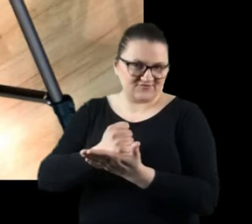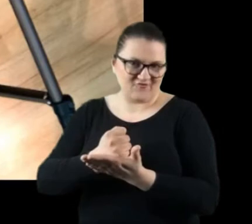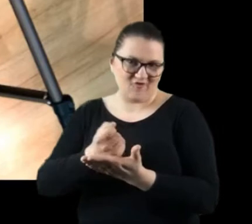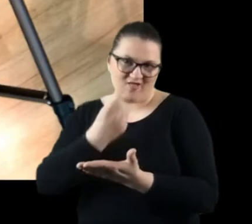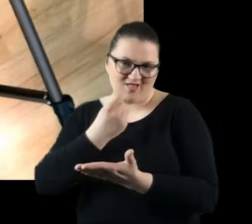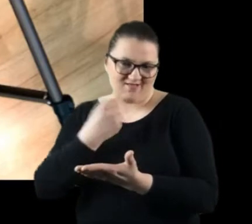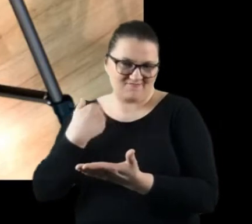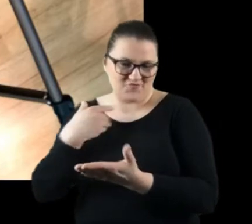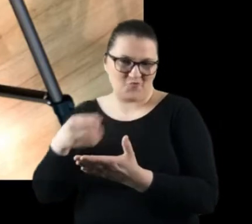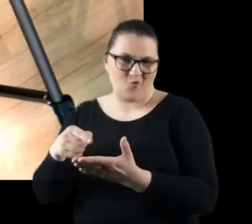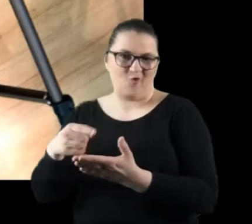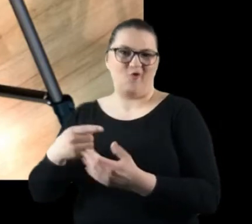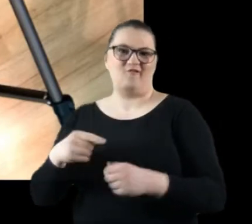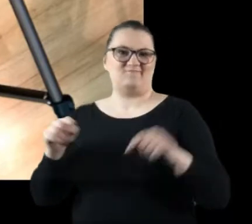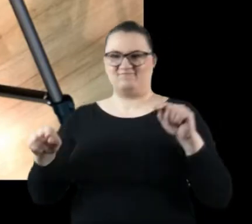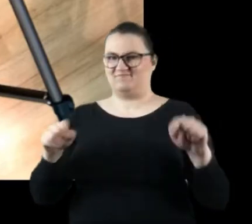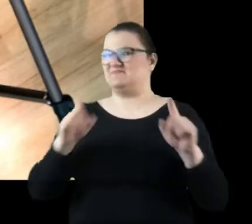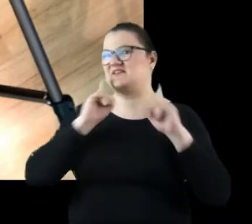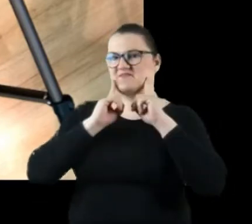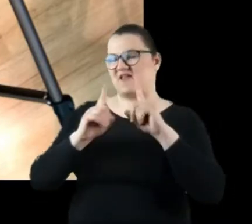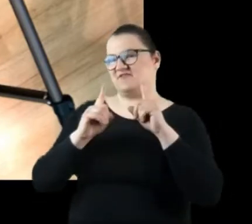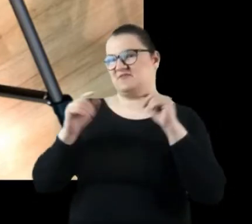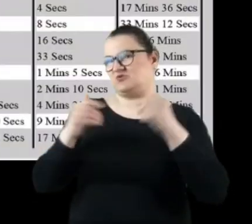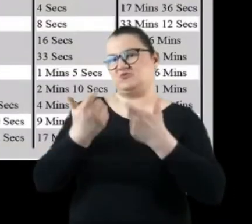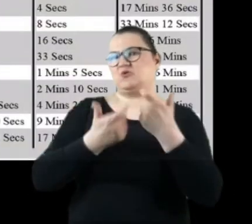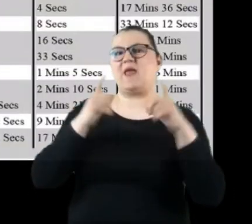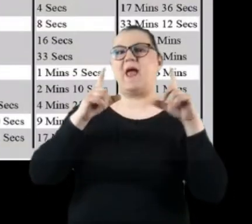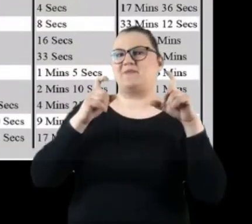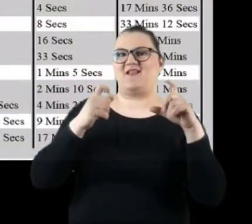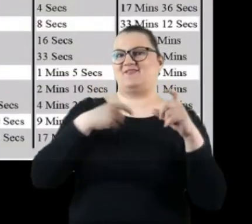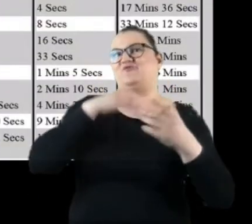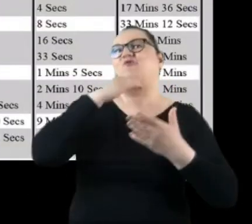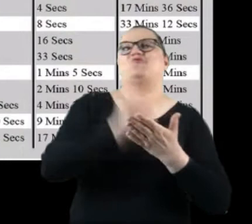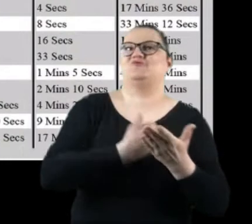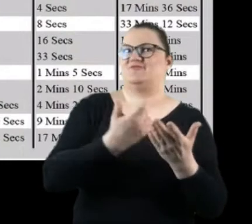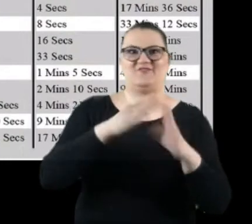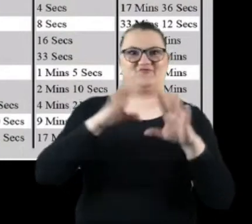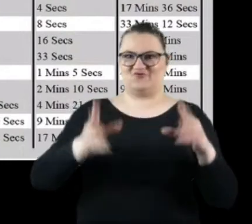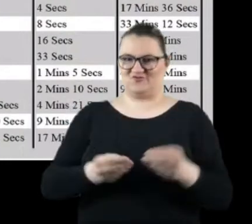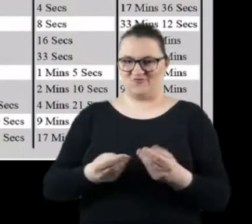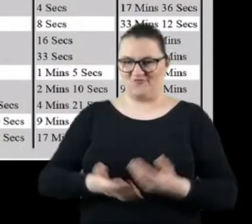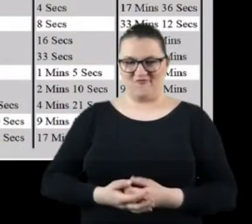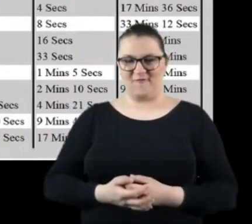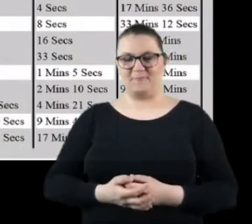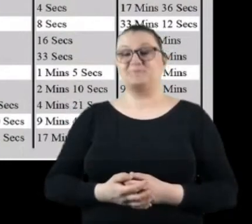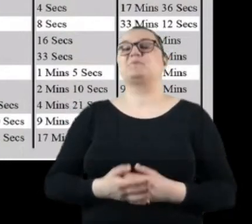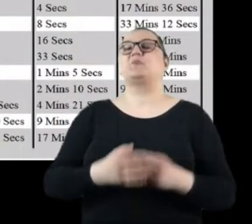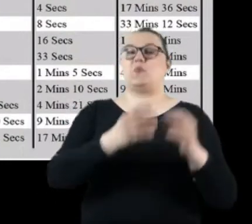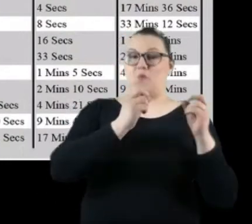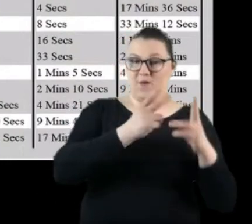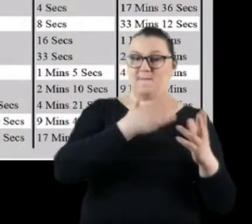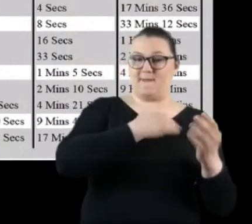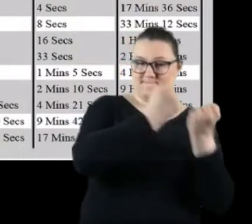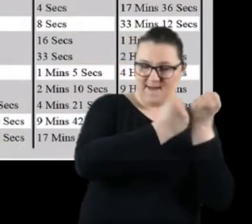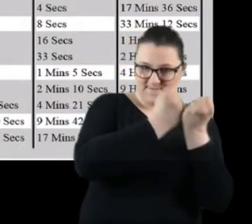tak naprawdę możemy zrobić aparat ze wszystkiego. Tak więc mamy już nasz papier, na którym